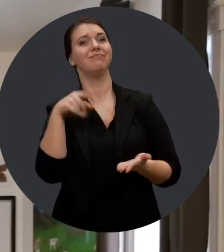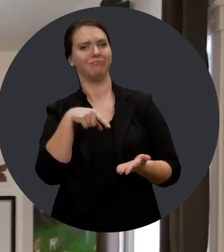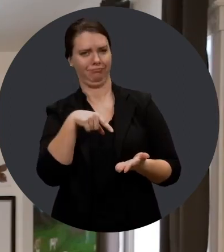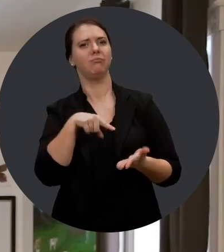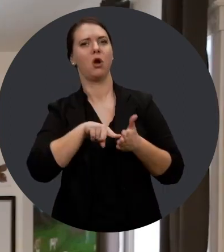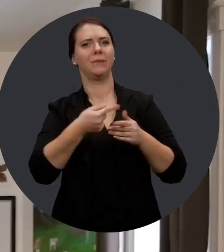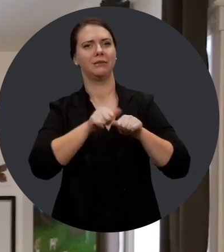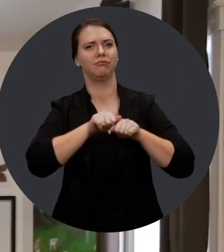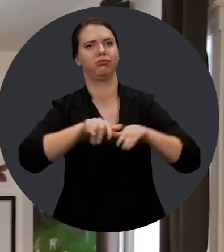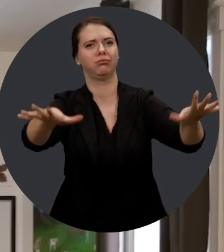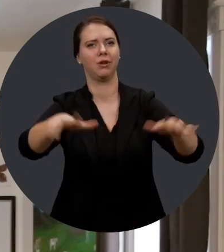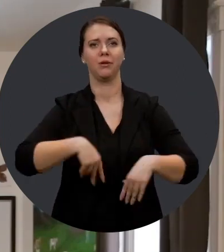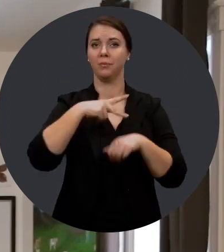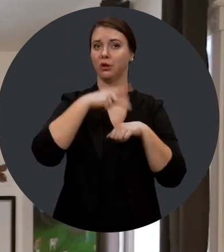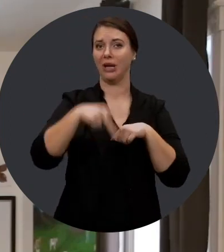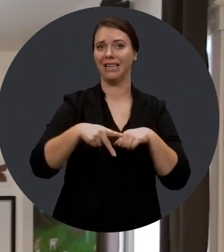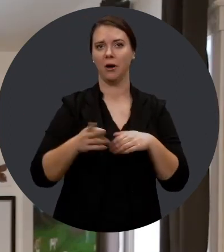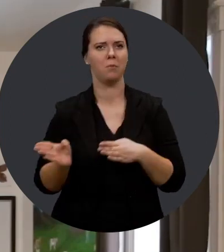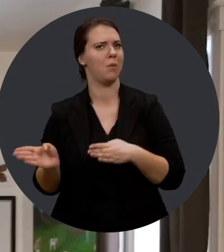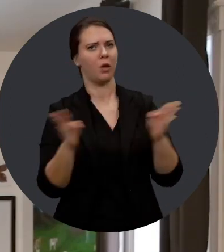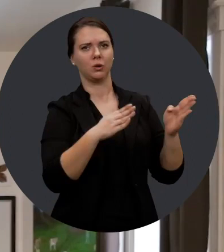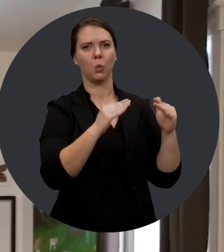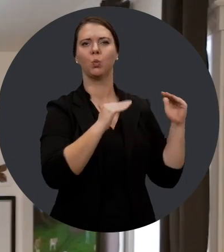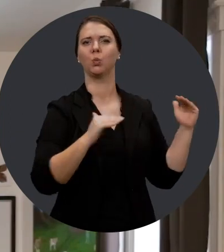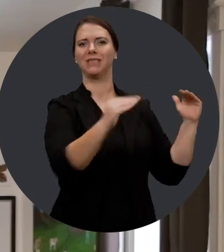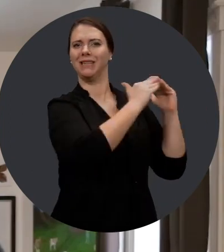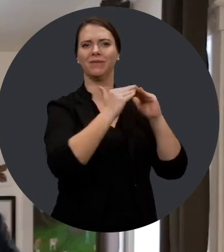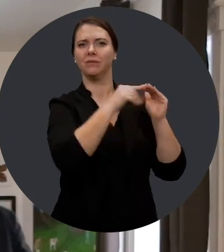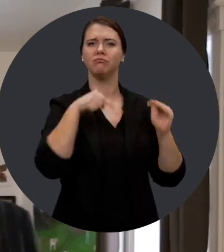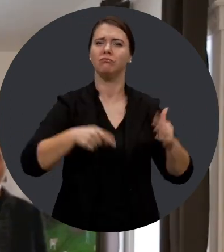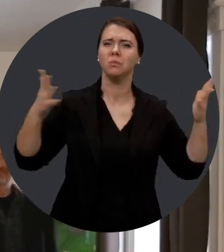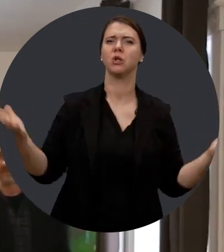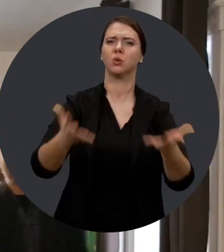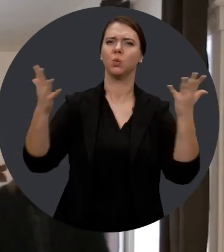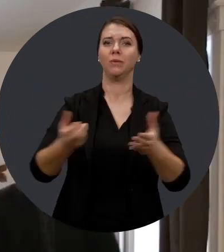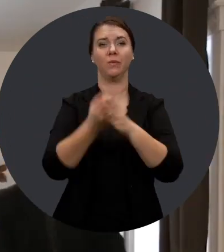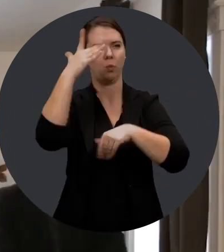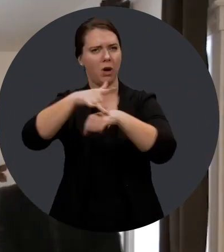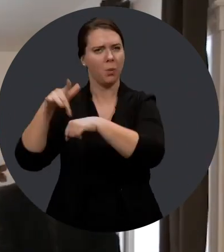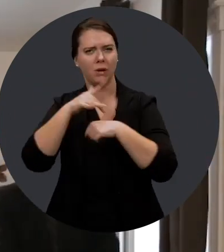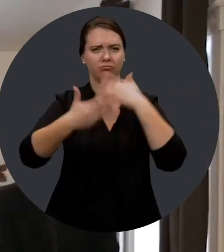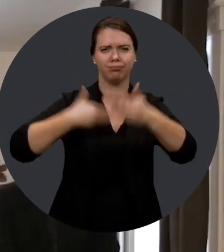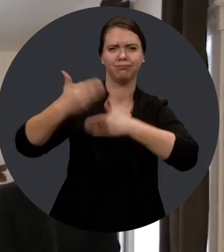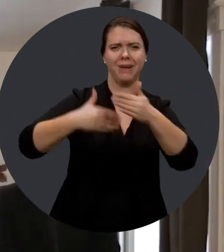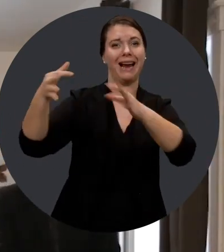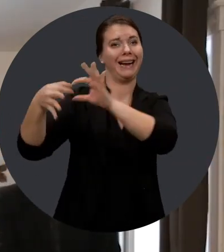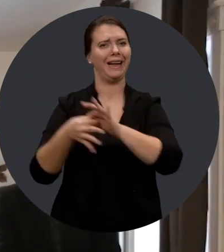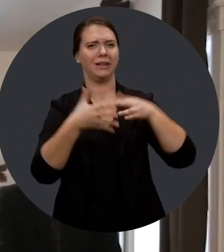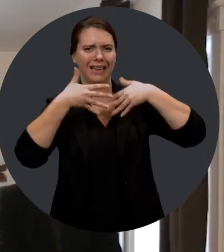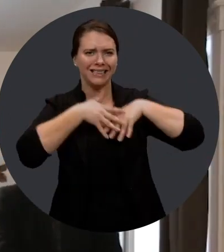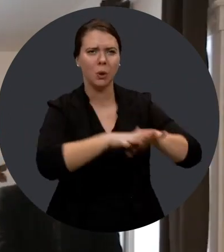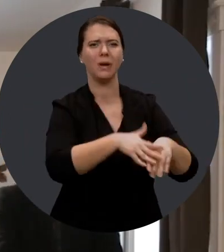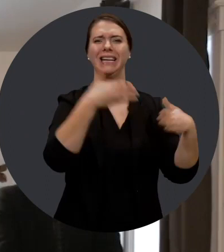inclusif » qui fait la promotion de nouvelles pratiques en matière d'intégration et d'accessibilité. Grâce à son engagement hors du commun,